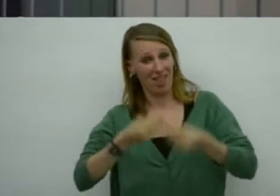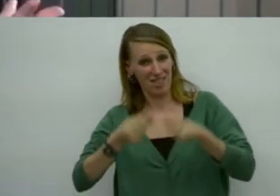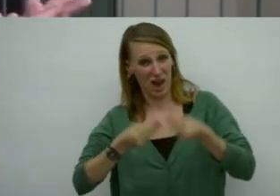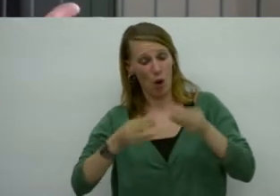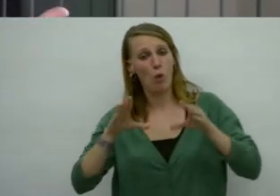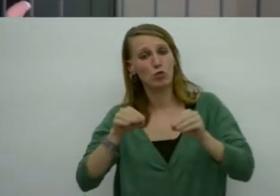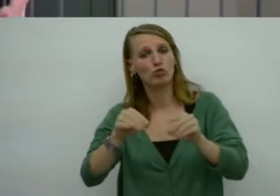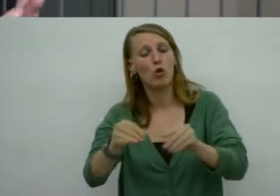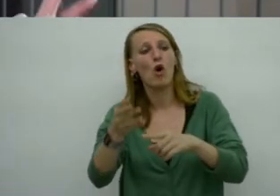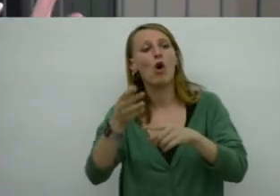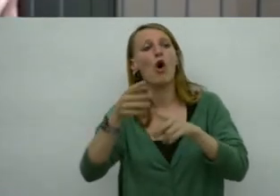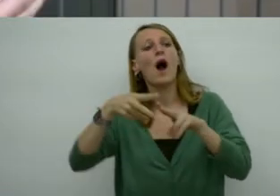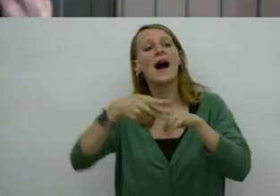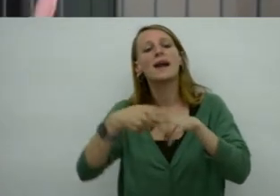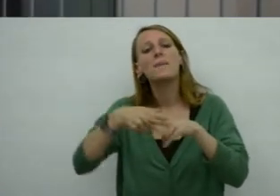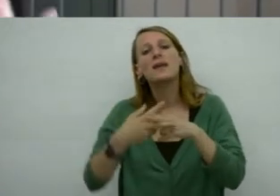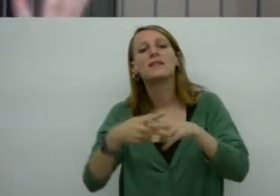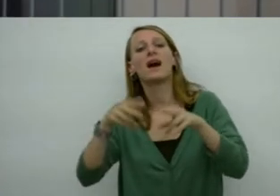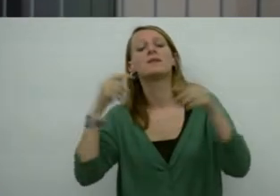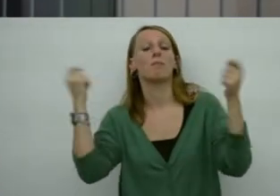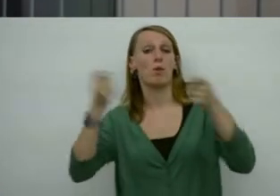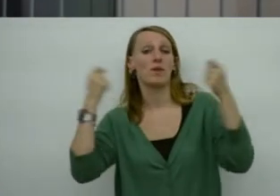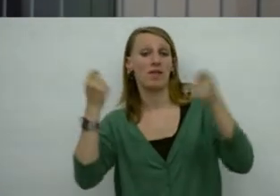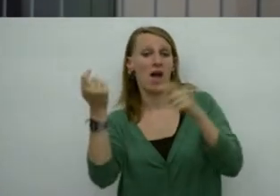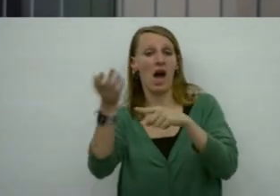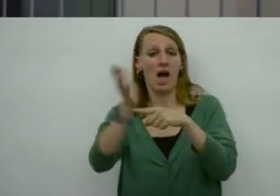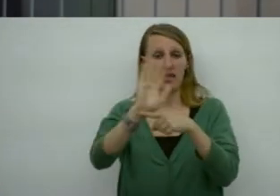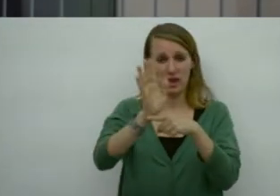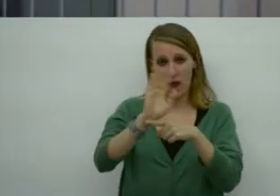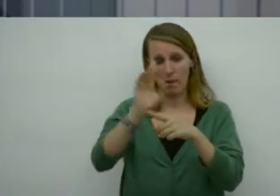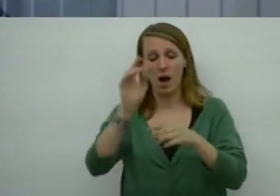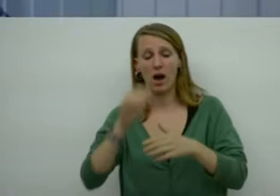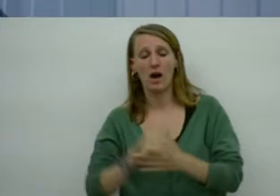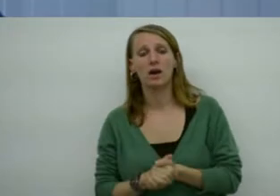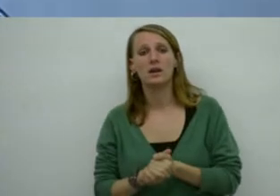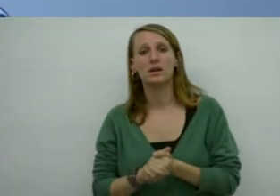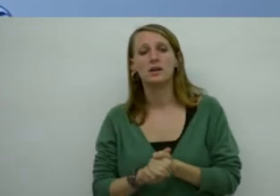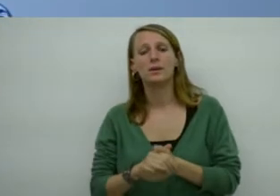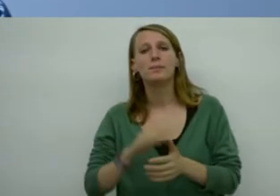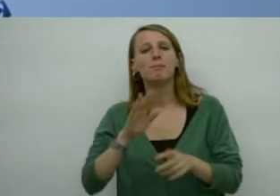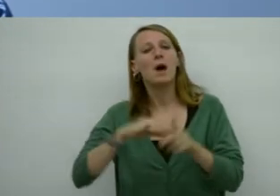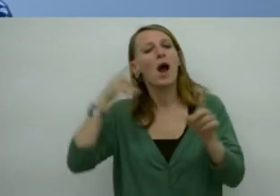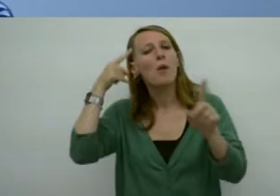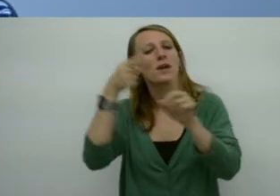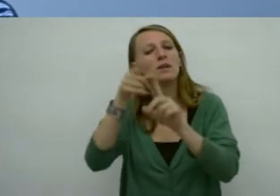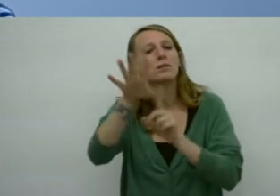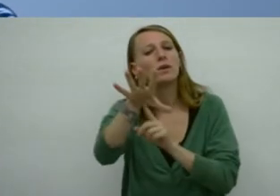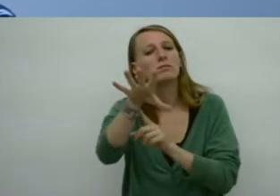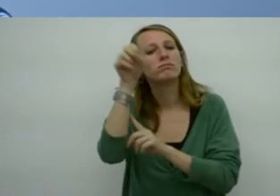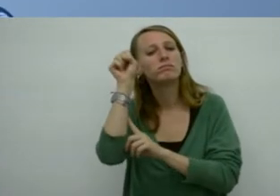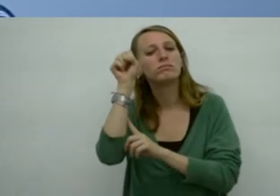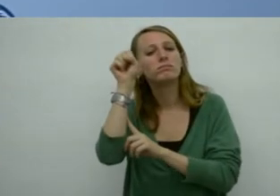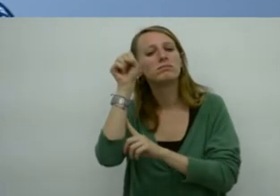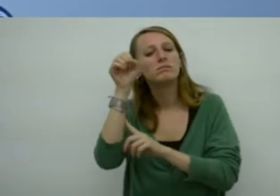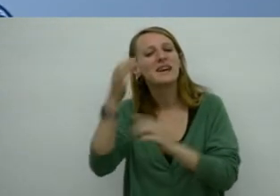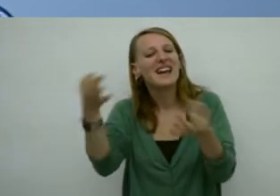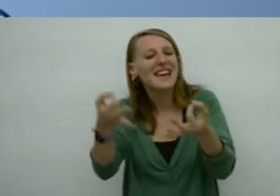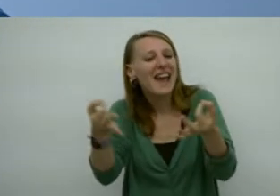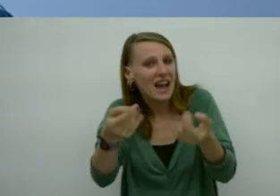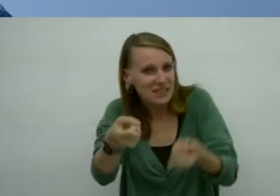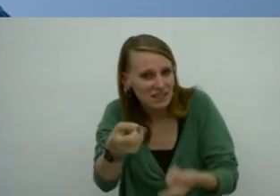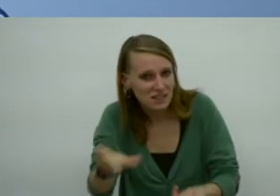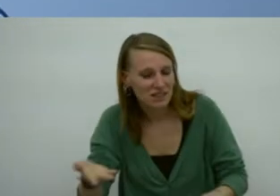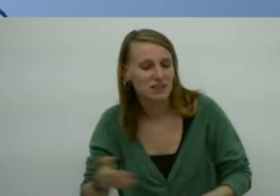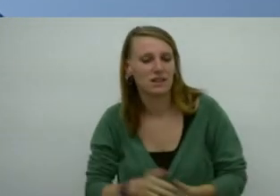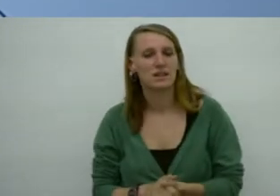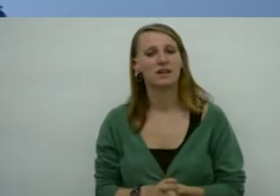eines tant de la publicitat com del cinema per entendre quin és el joc